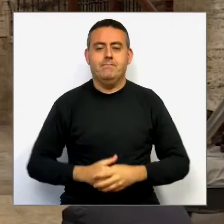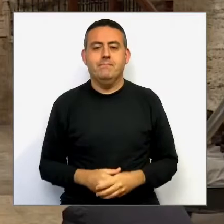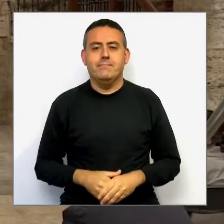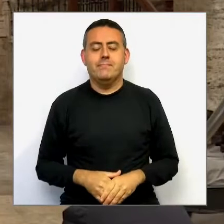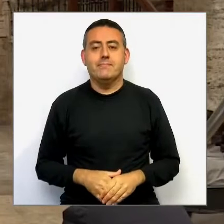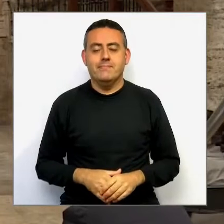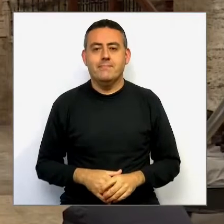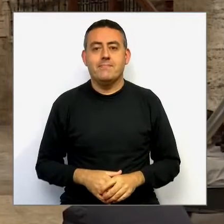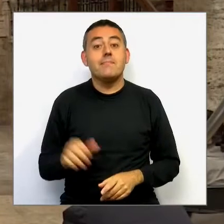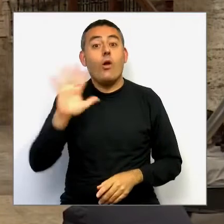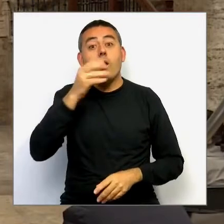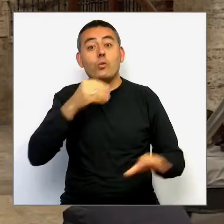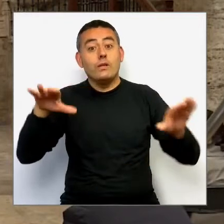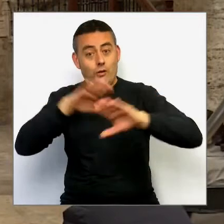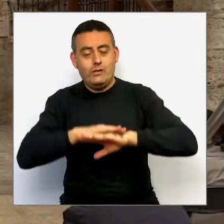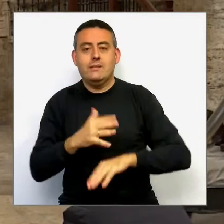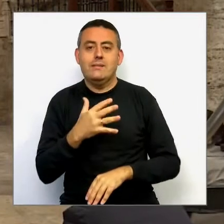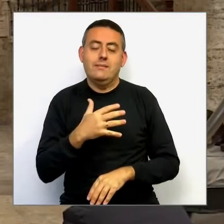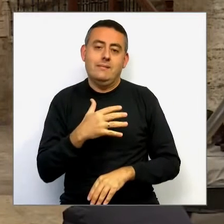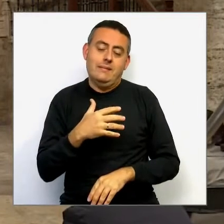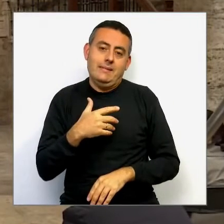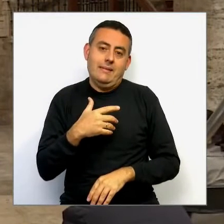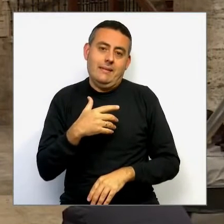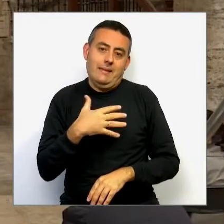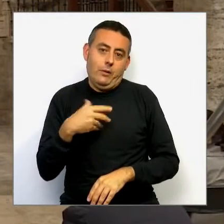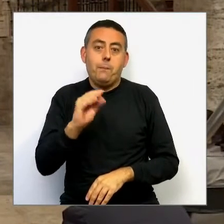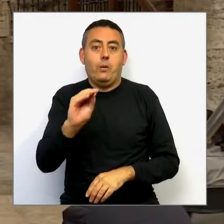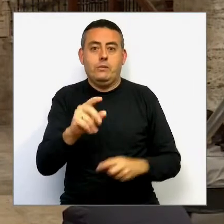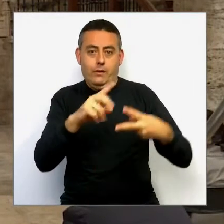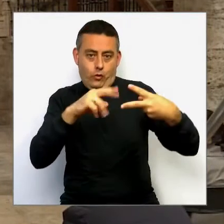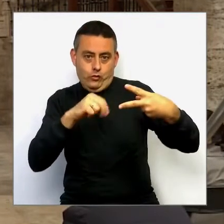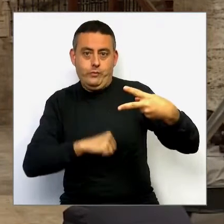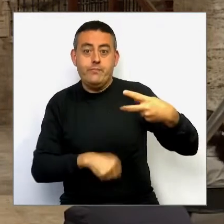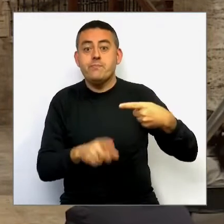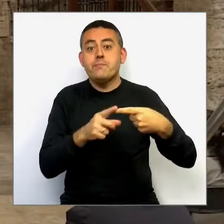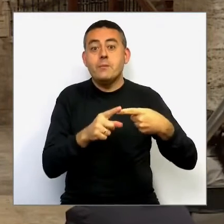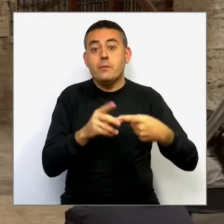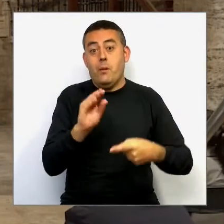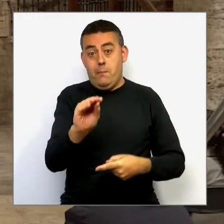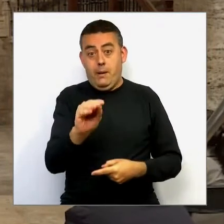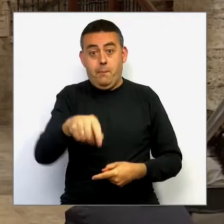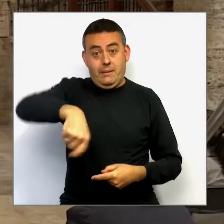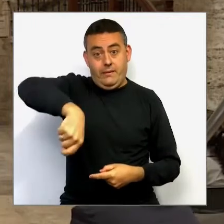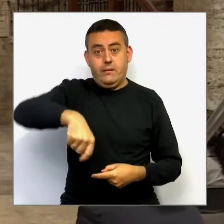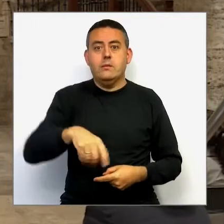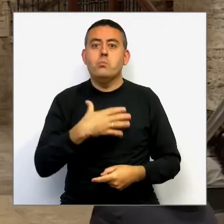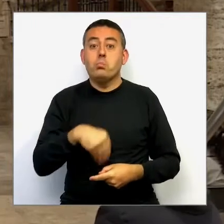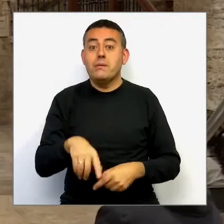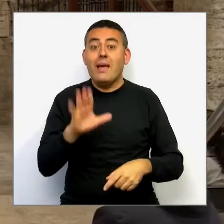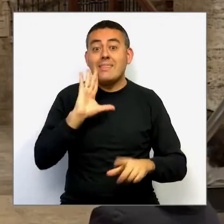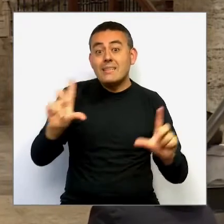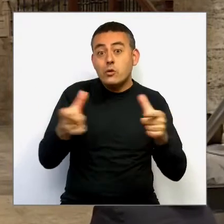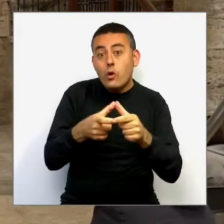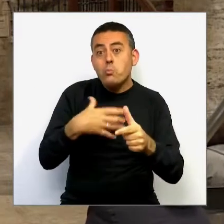Hola, buenas noches. Tengo dos preguntas. La primera para el president. No sé si se ha barajado en la reunión permitir un aumento de la foro en